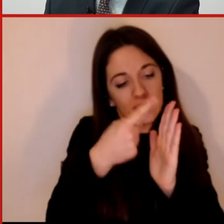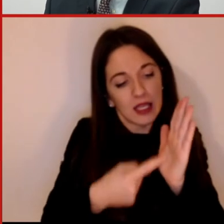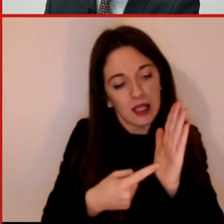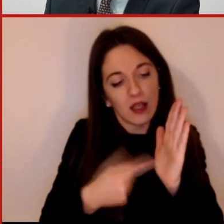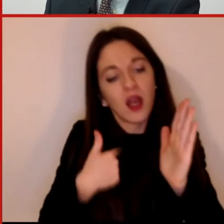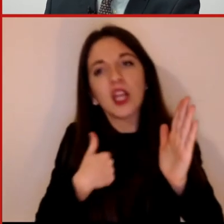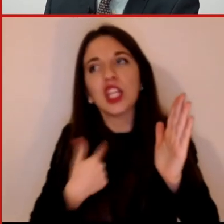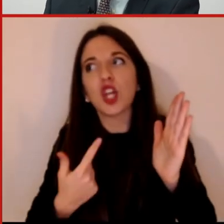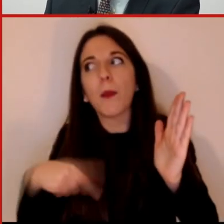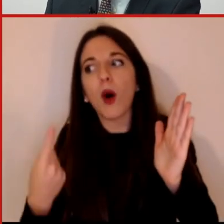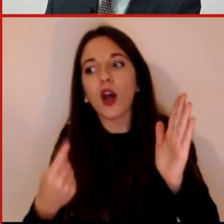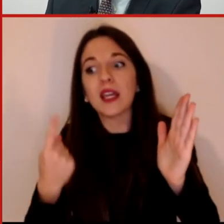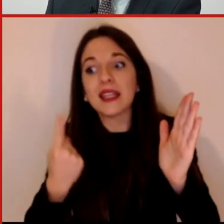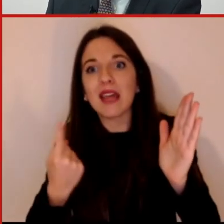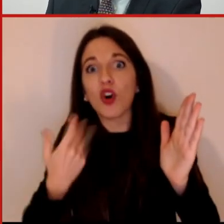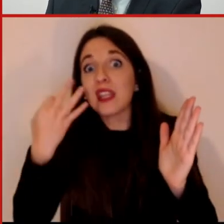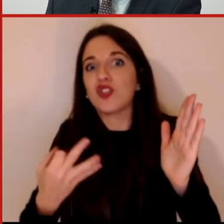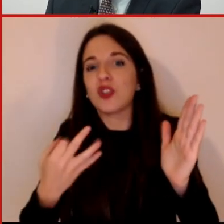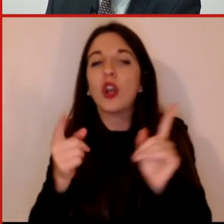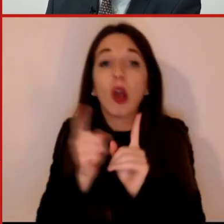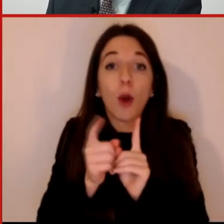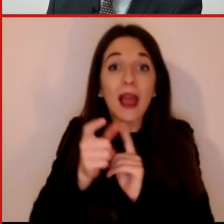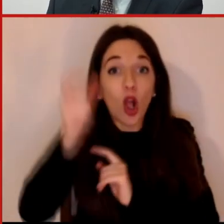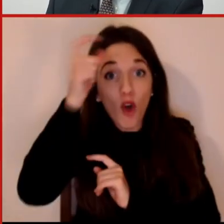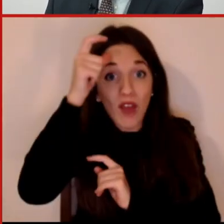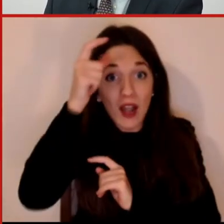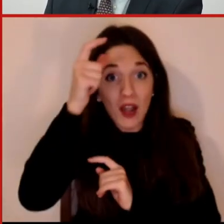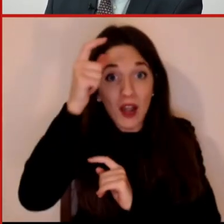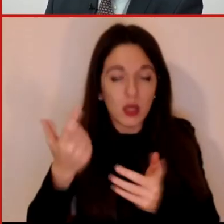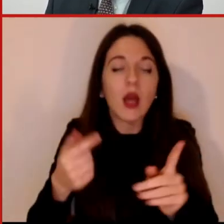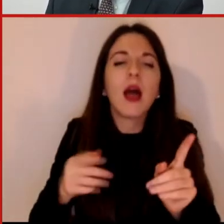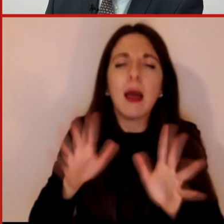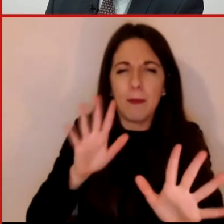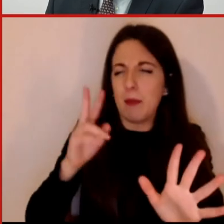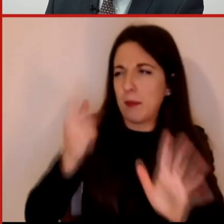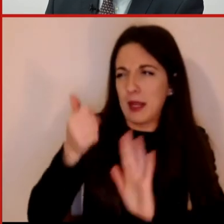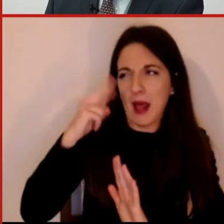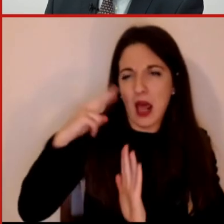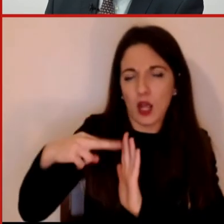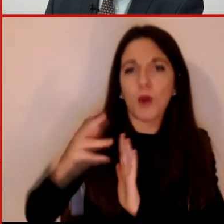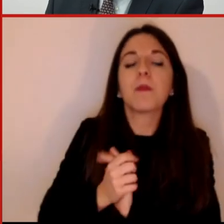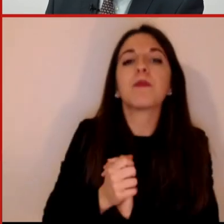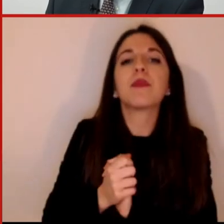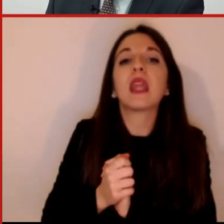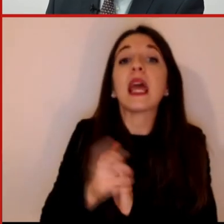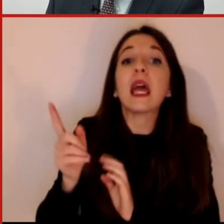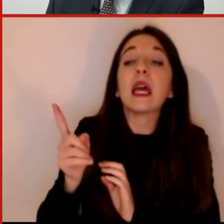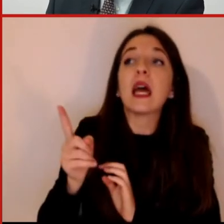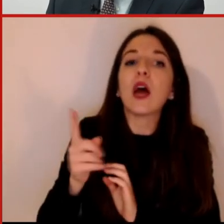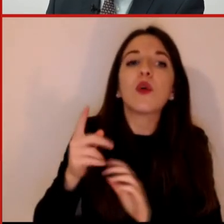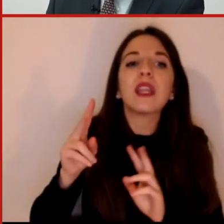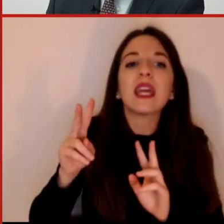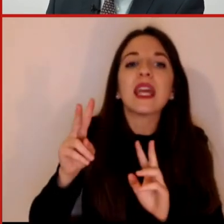di governi che devono poi prendere delle decisioni politiche. La domanda è la seguente, prima gliela leggo. Questo insieme enorme di dati non rischia di